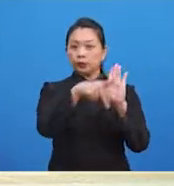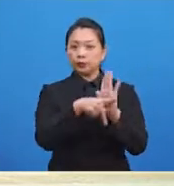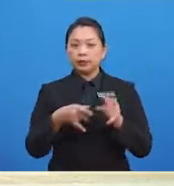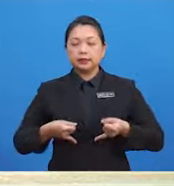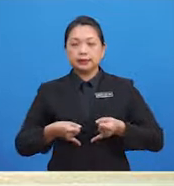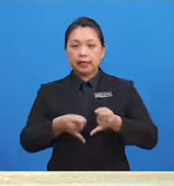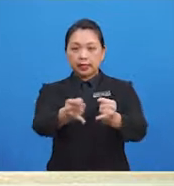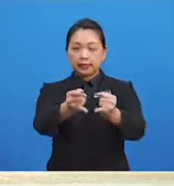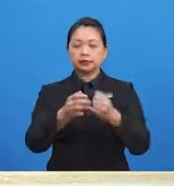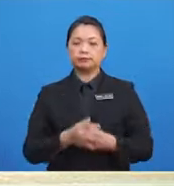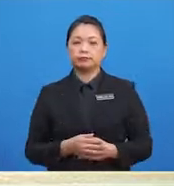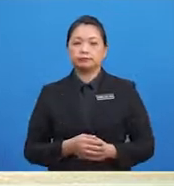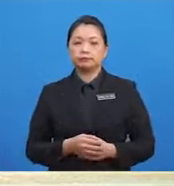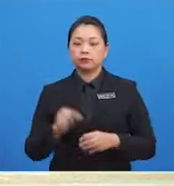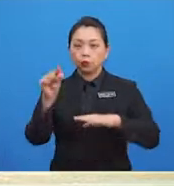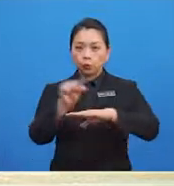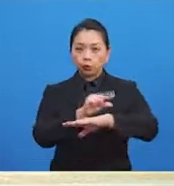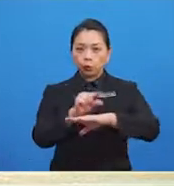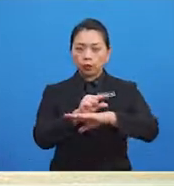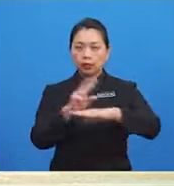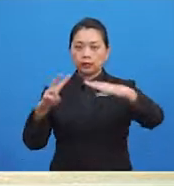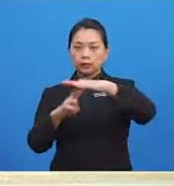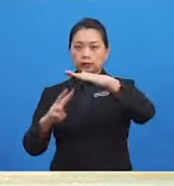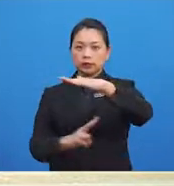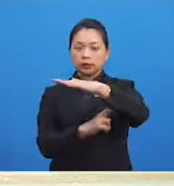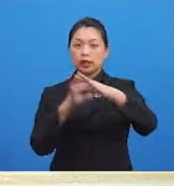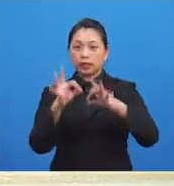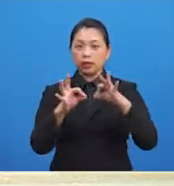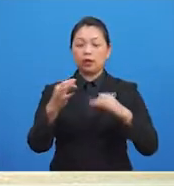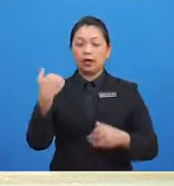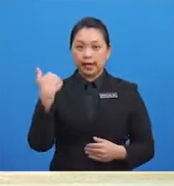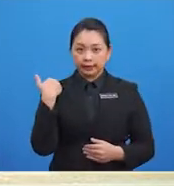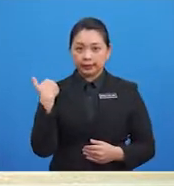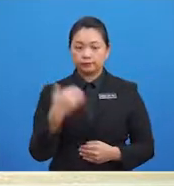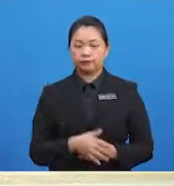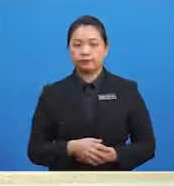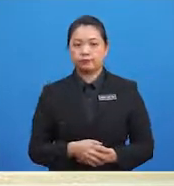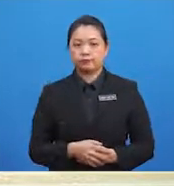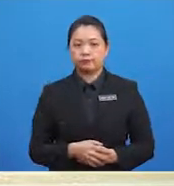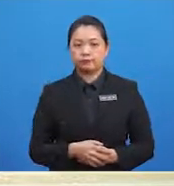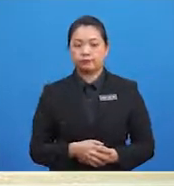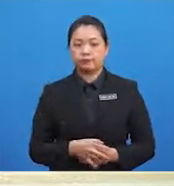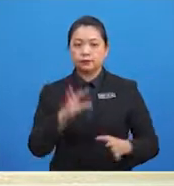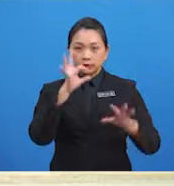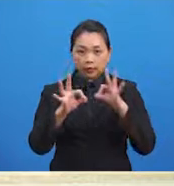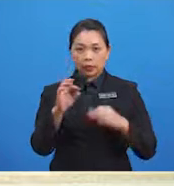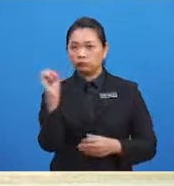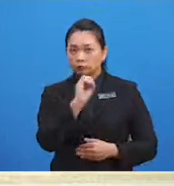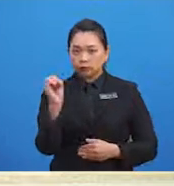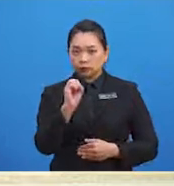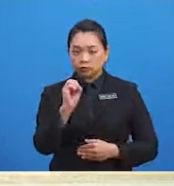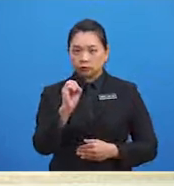Kalau tiada jejantas, lihat ke kanan, ke kiri dan ke kanan sebelum